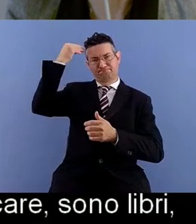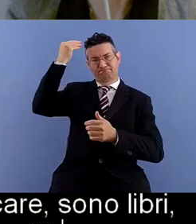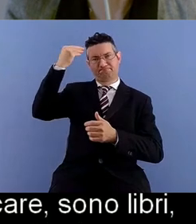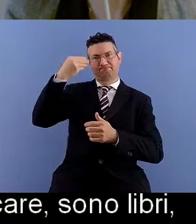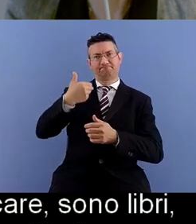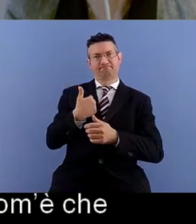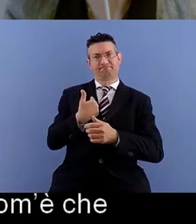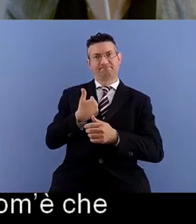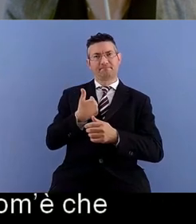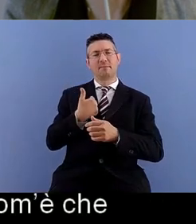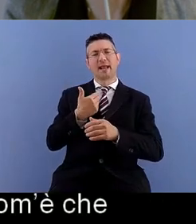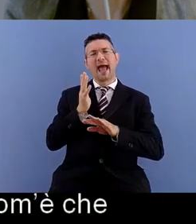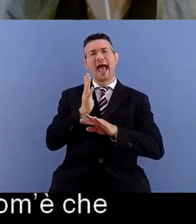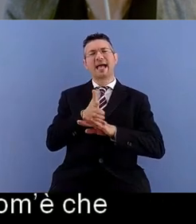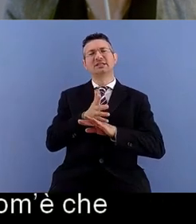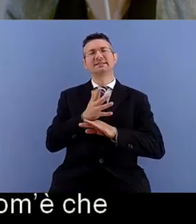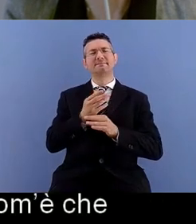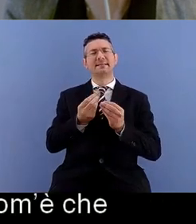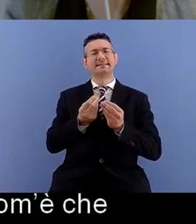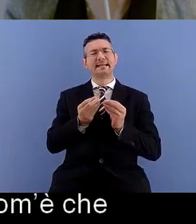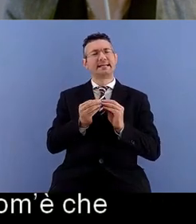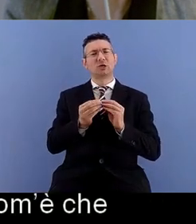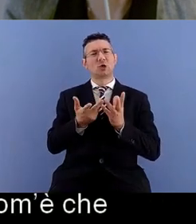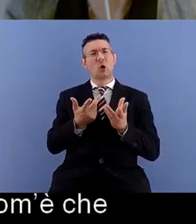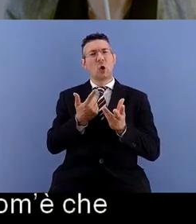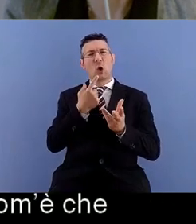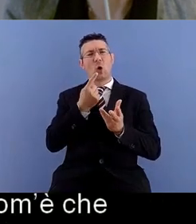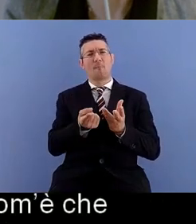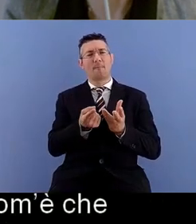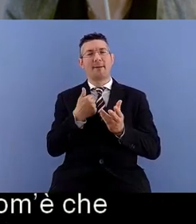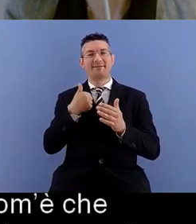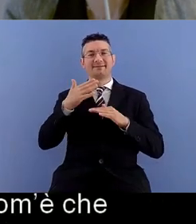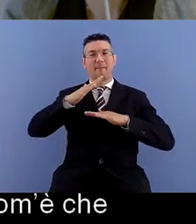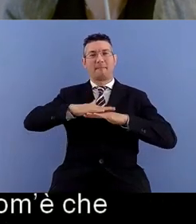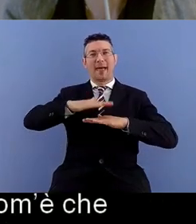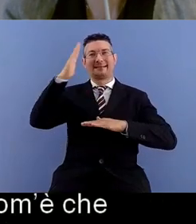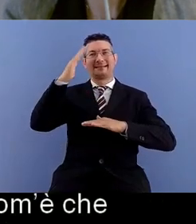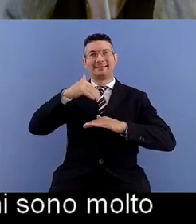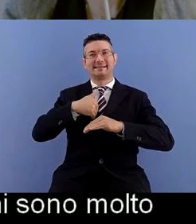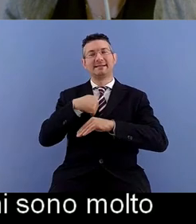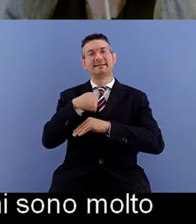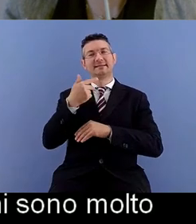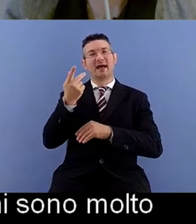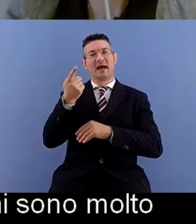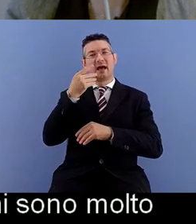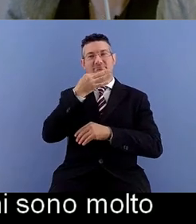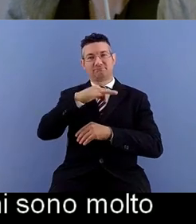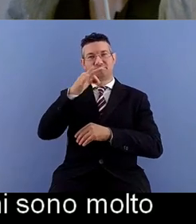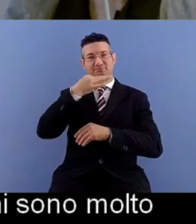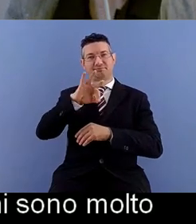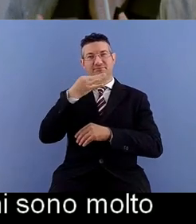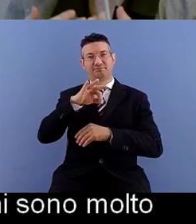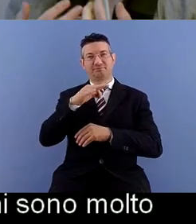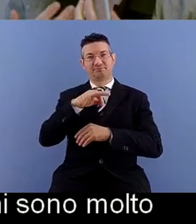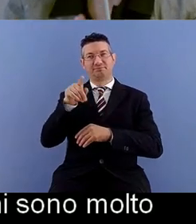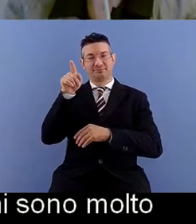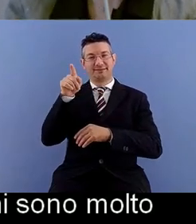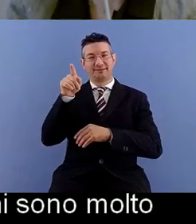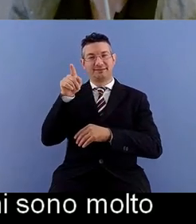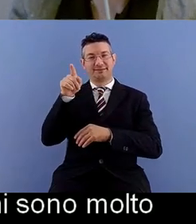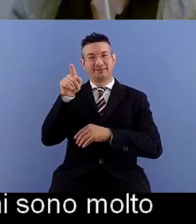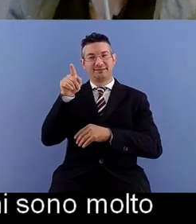accessibilità e devo dire che questa mattina mi sono molto riconosciuta in quanto è stato detto perché siamo partiti un po'